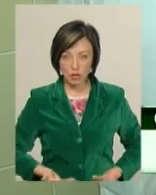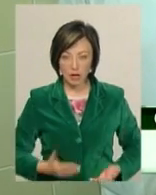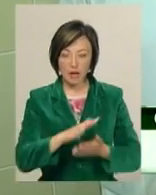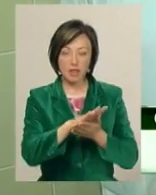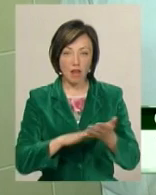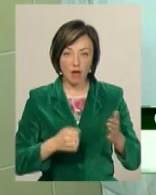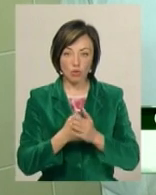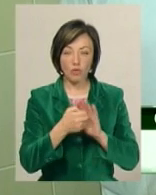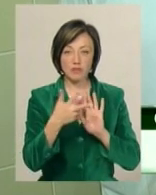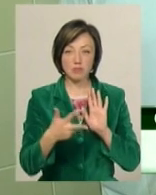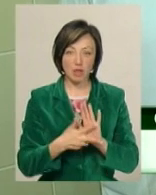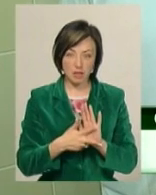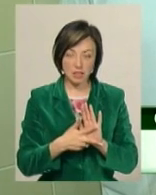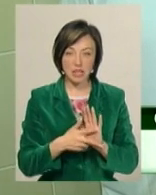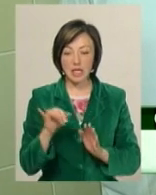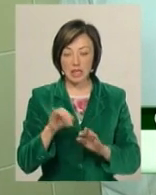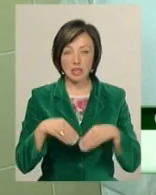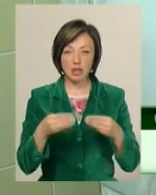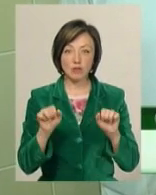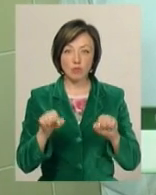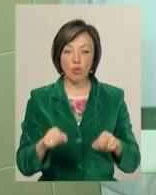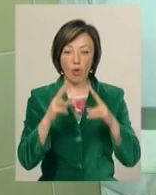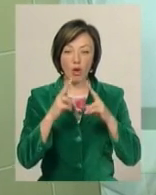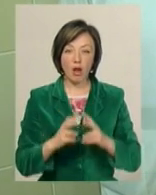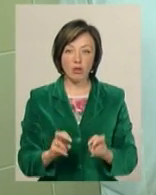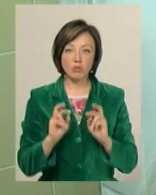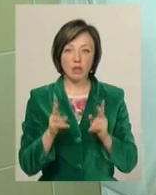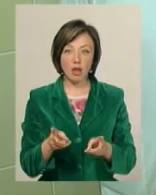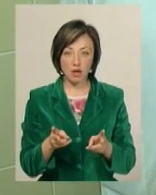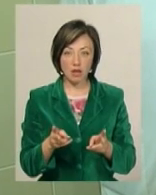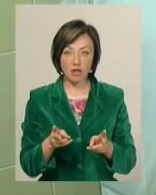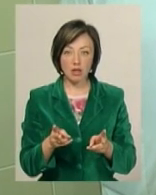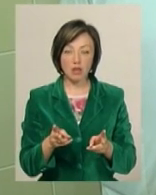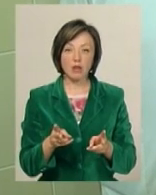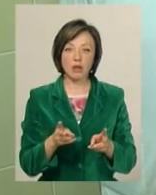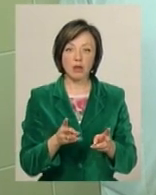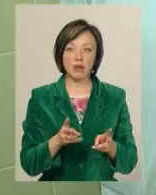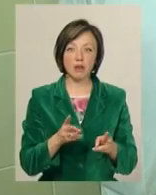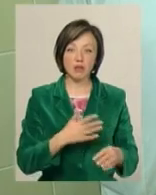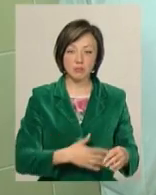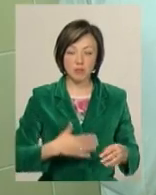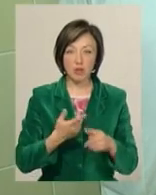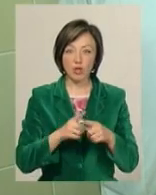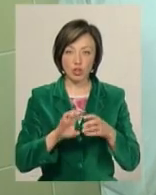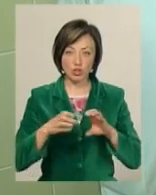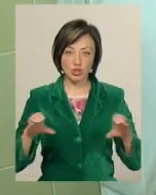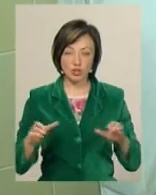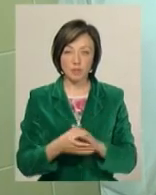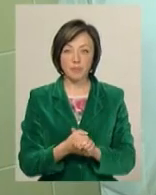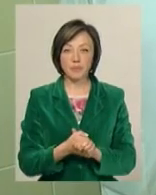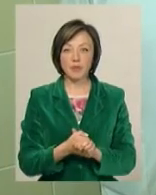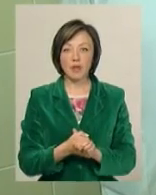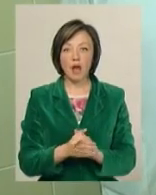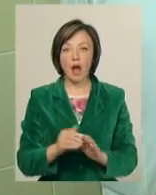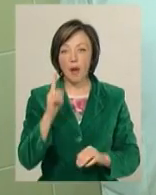далі до 18. І дає змогу оглянути як прямий відділ, так і сигмовий відділ толстого кишечника. А